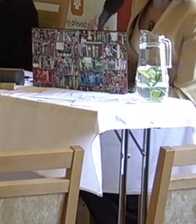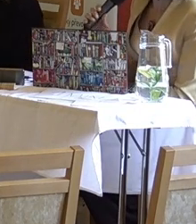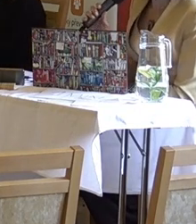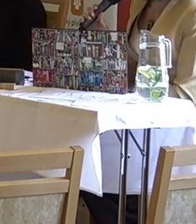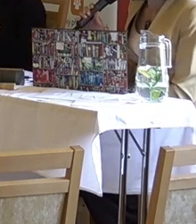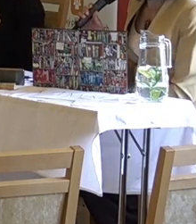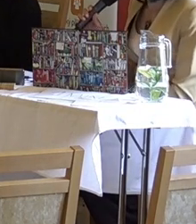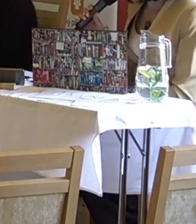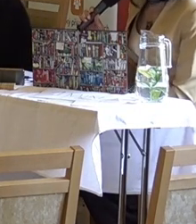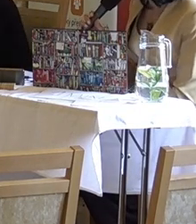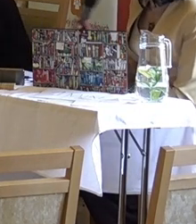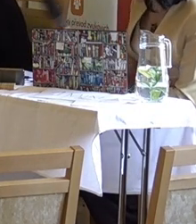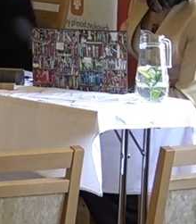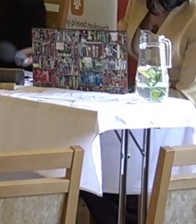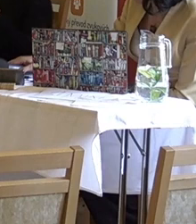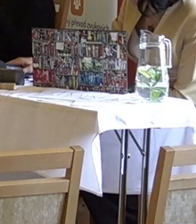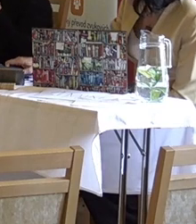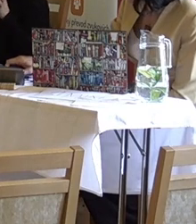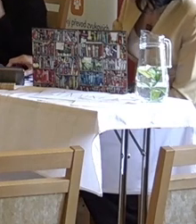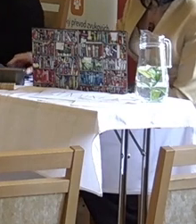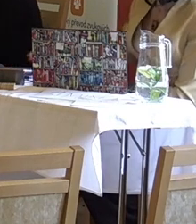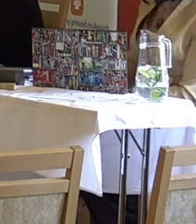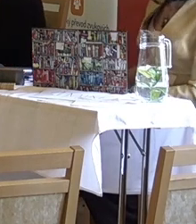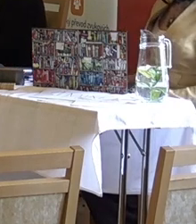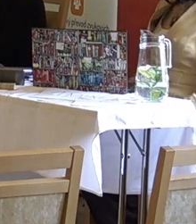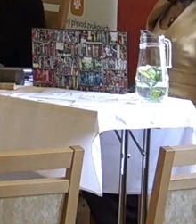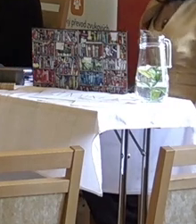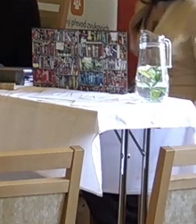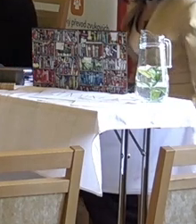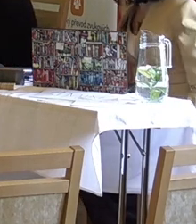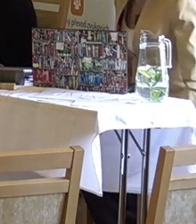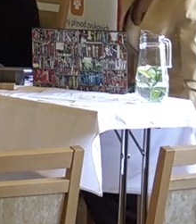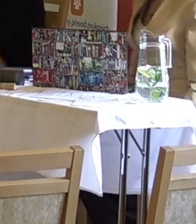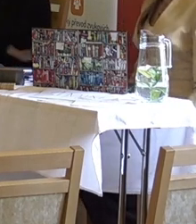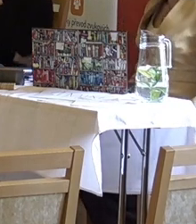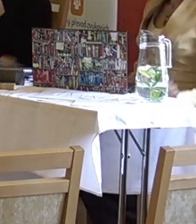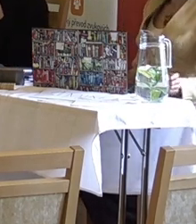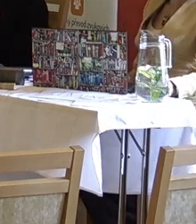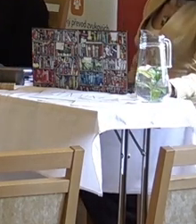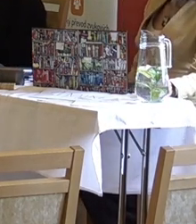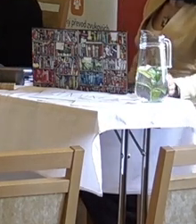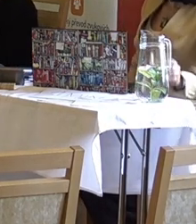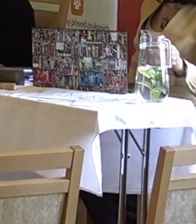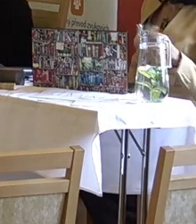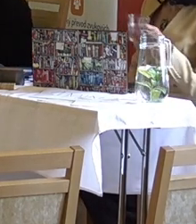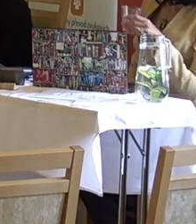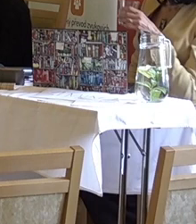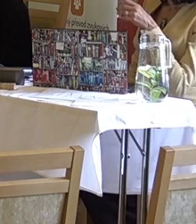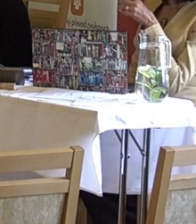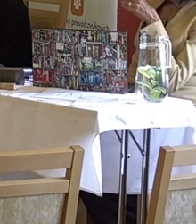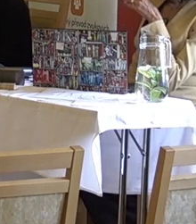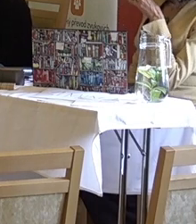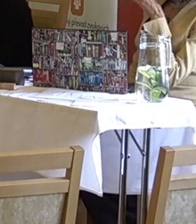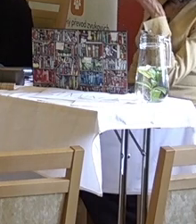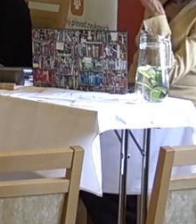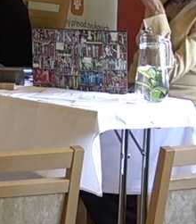Radši si regulujte tu debatu. My si tu svobodu projevu uchopíme podle sebe, aby se to náhodou nějak